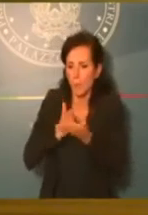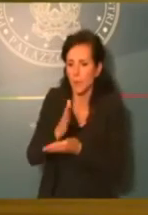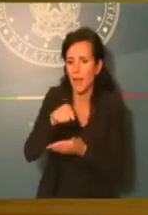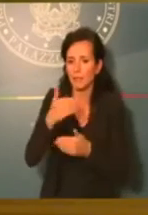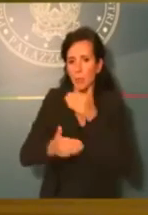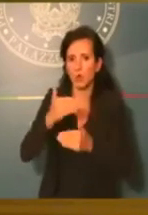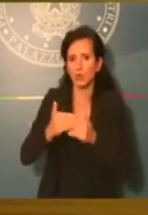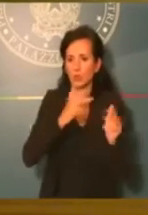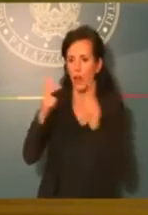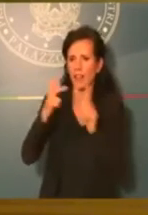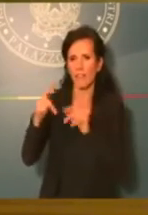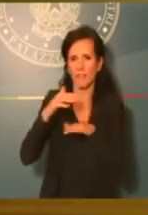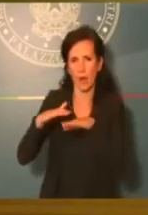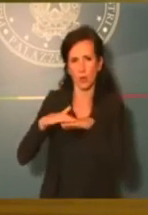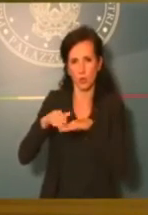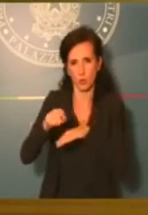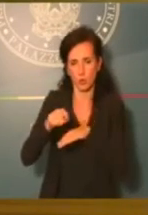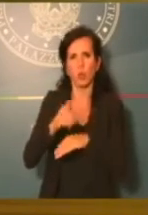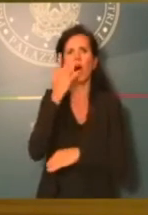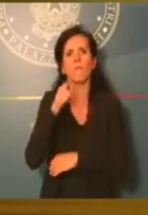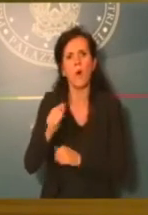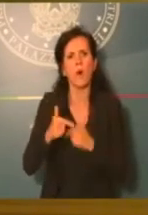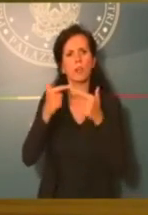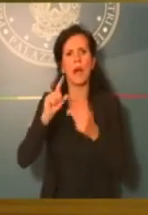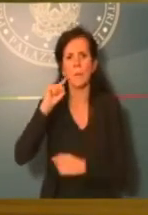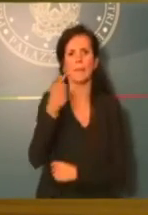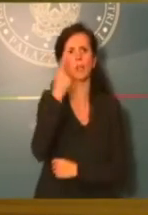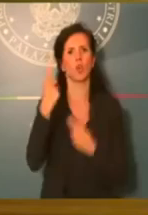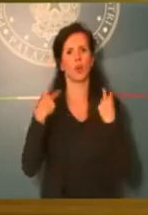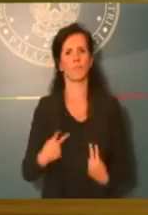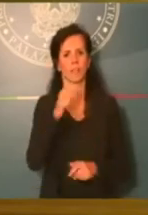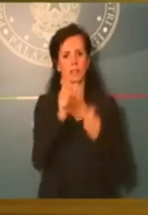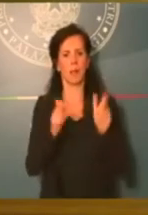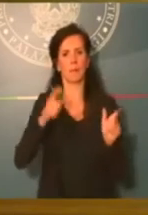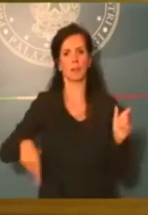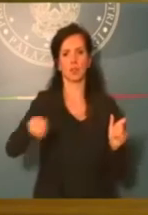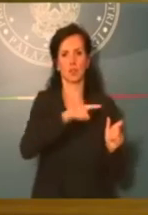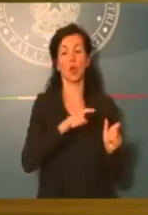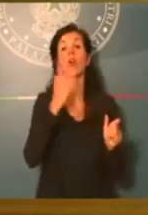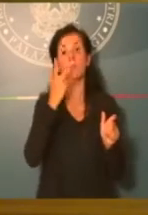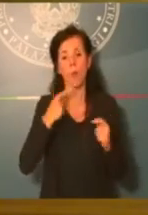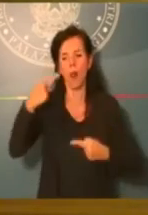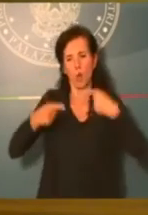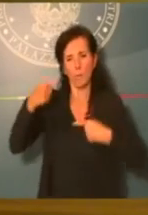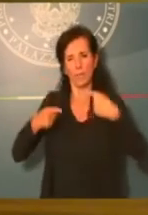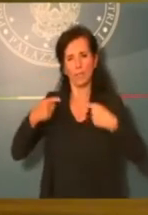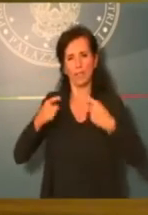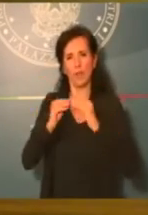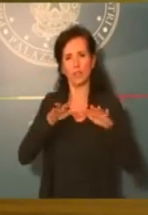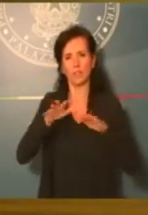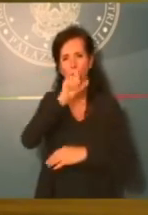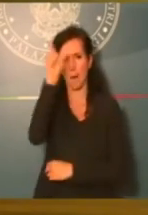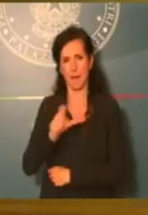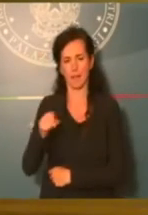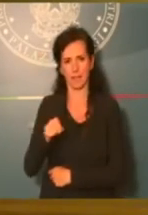infrastrutture come strumento di miglioramento della vita delle persone e poi rendere più competitivo il sistema Paese e quindi rendere